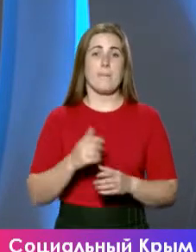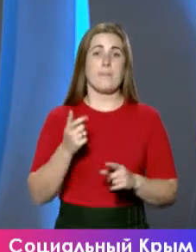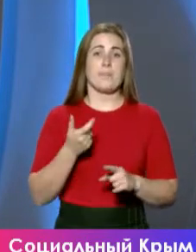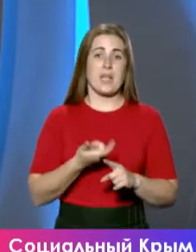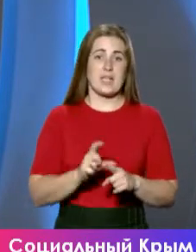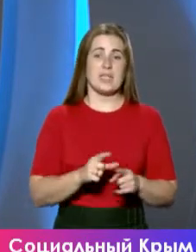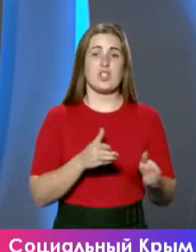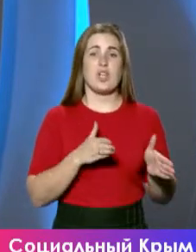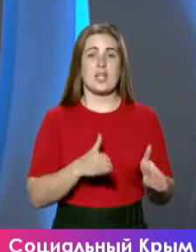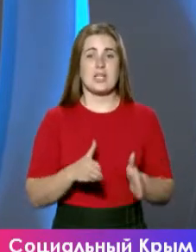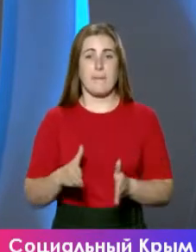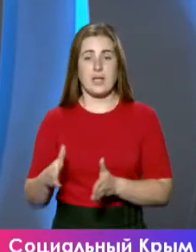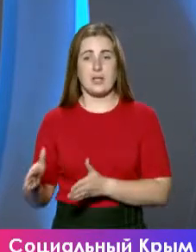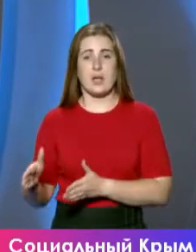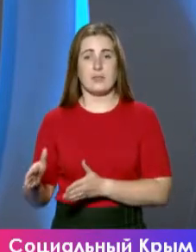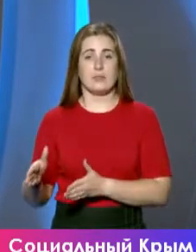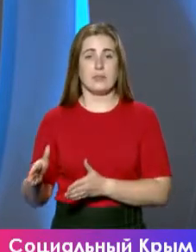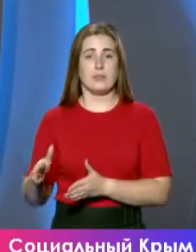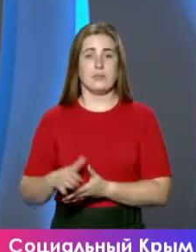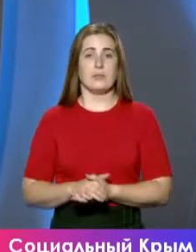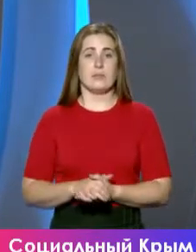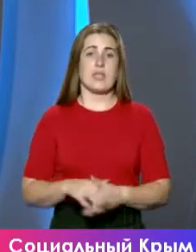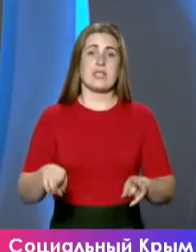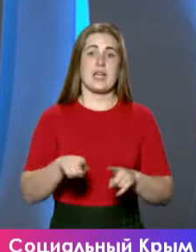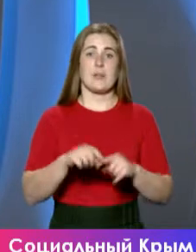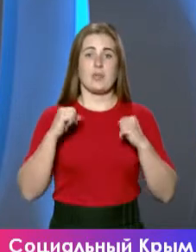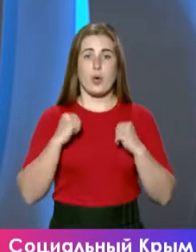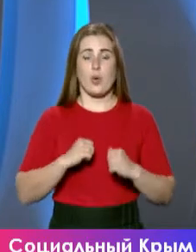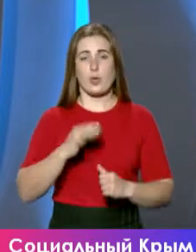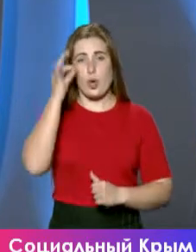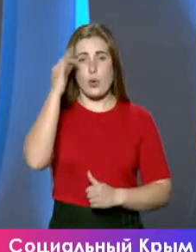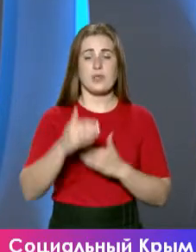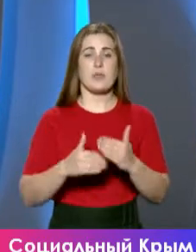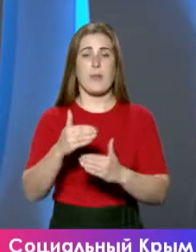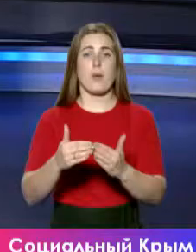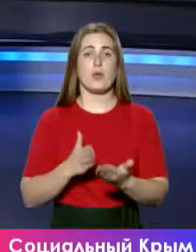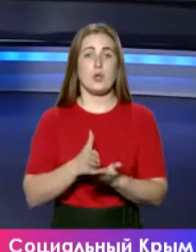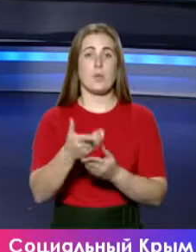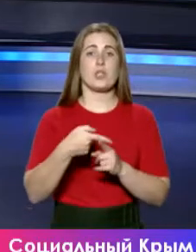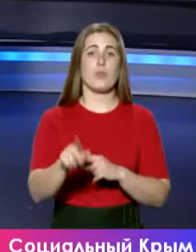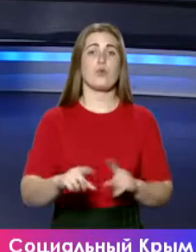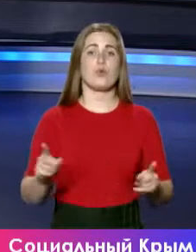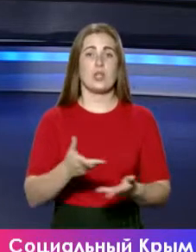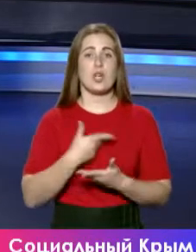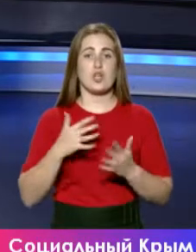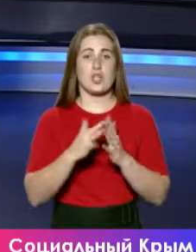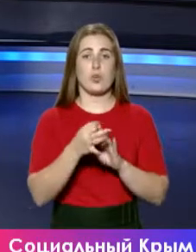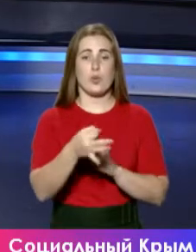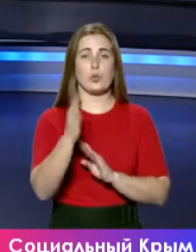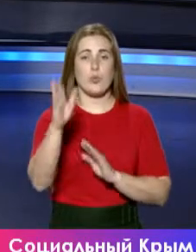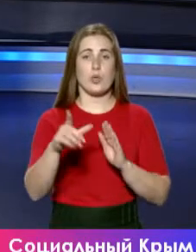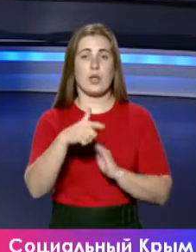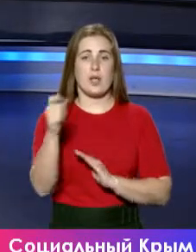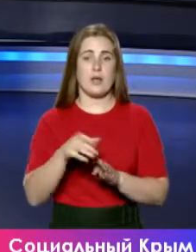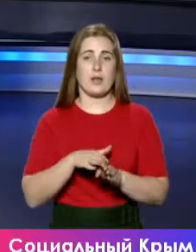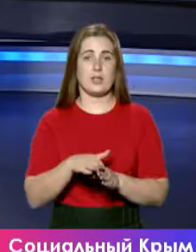стабильно, с таким спокойным ровным темпом мы идем к тому, что наши населенные пункты будут газифицированы. Но,